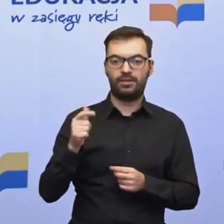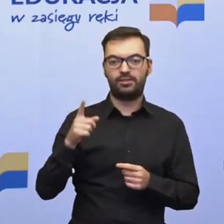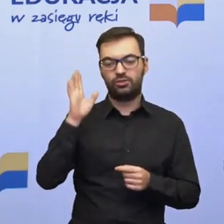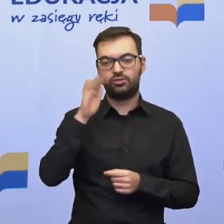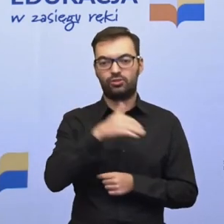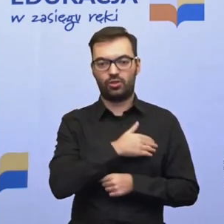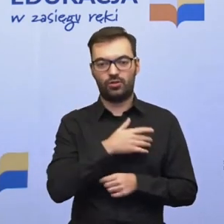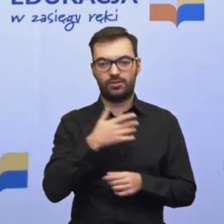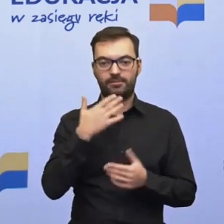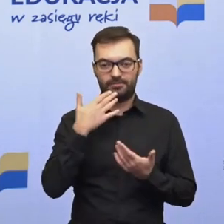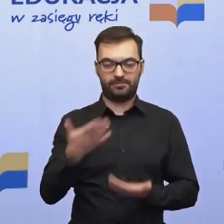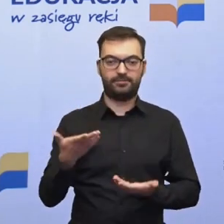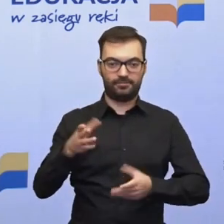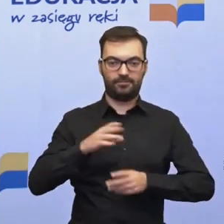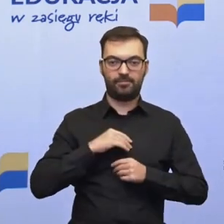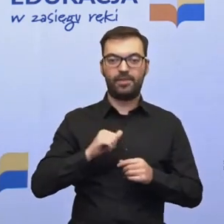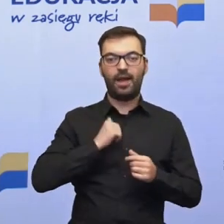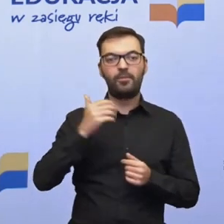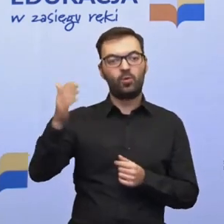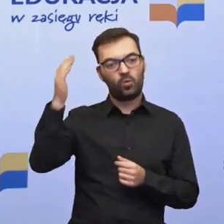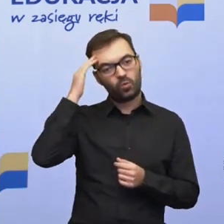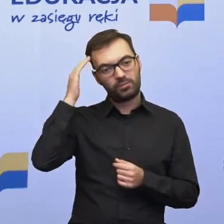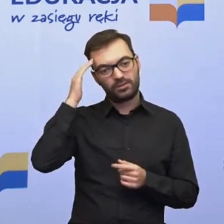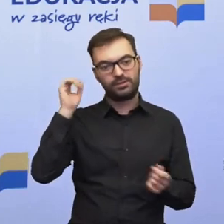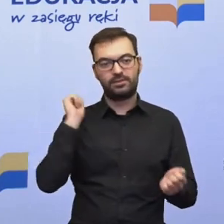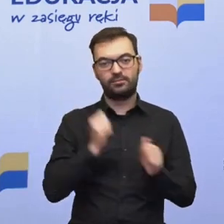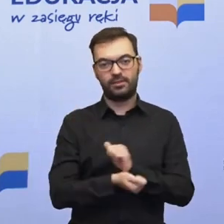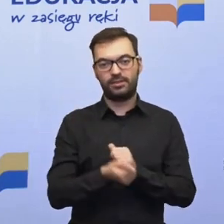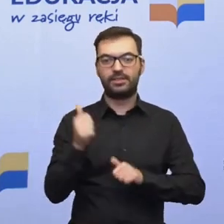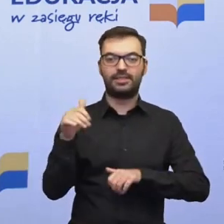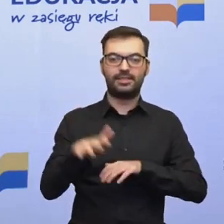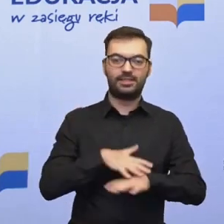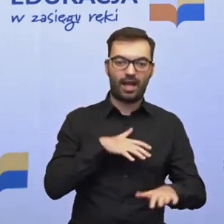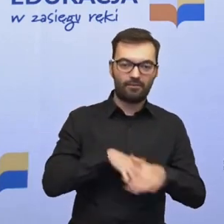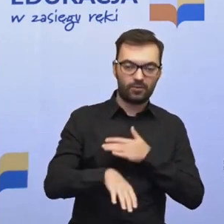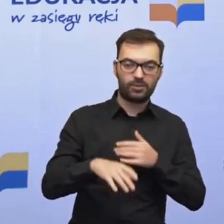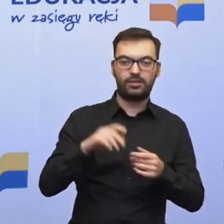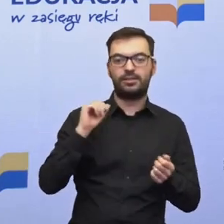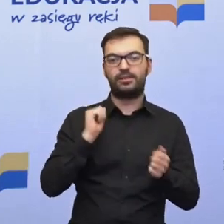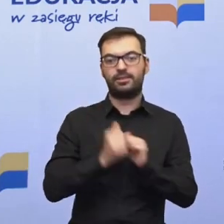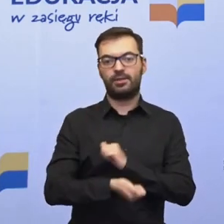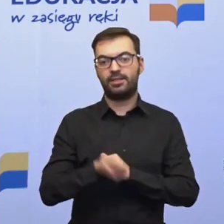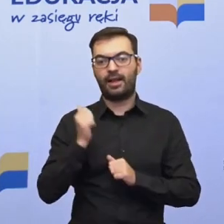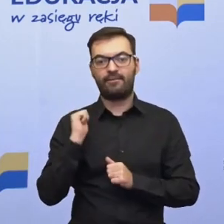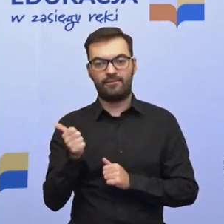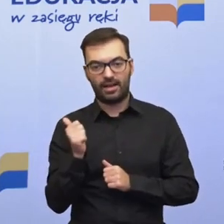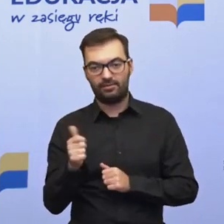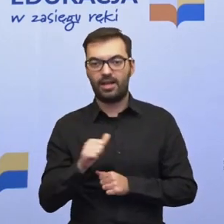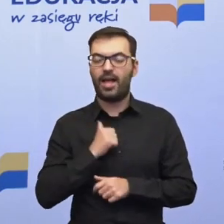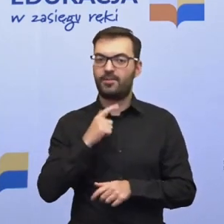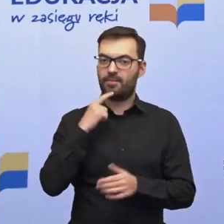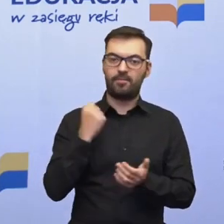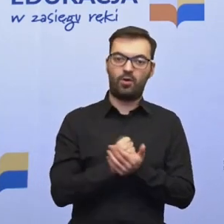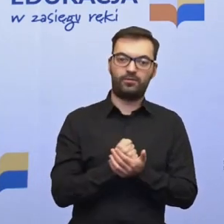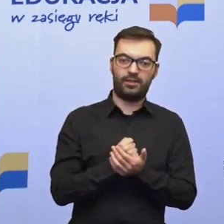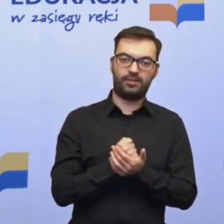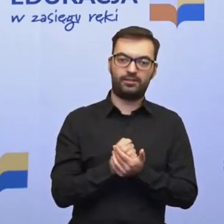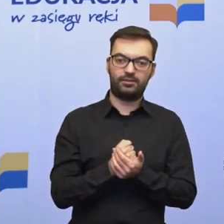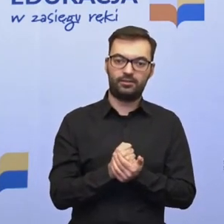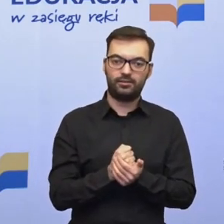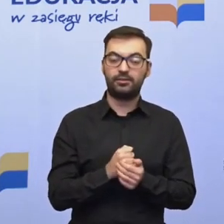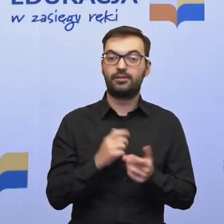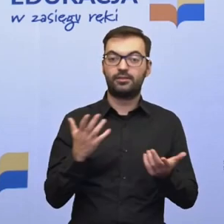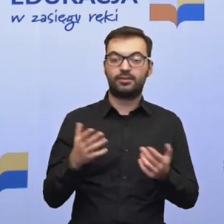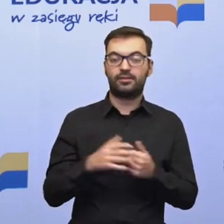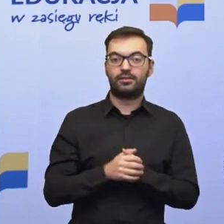szkoły, by umieć zmieniać zawody, by umieć zmieniać kwalifikacje, by też potwierdzać kwalifikacje.